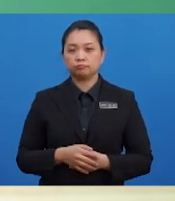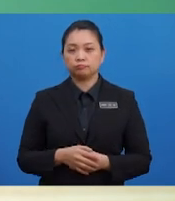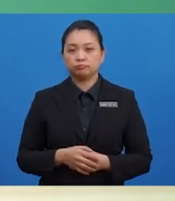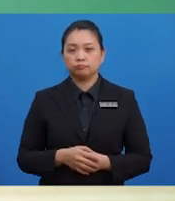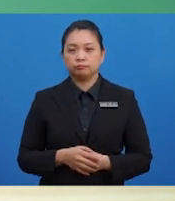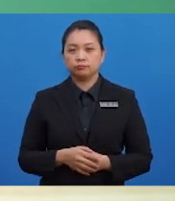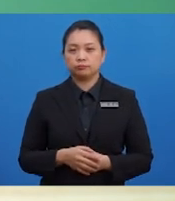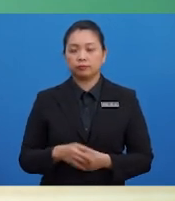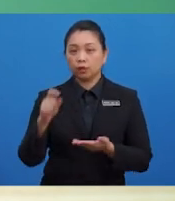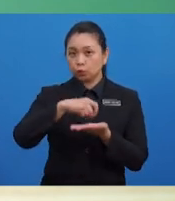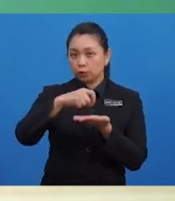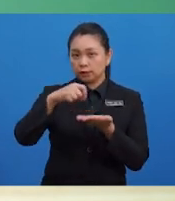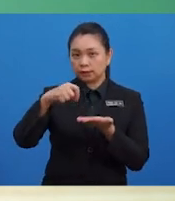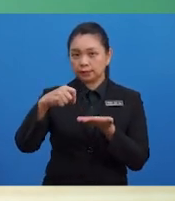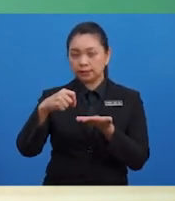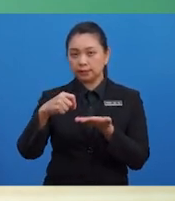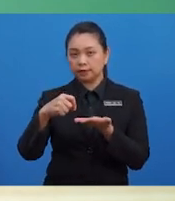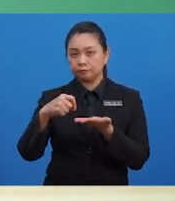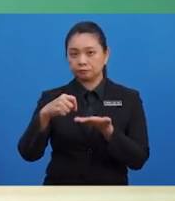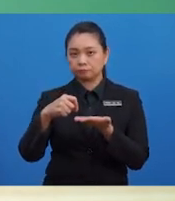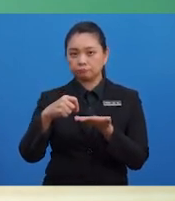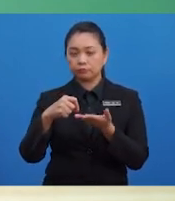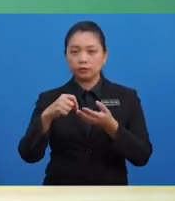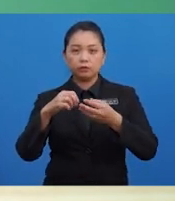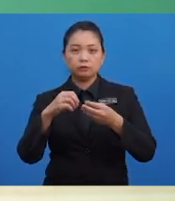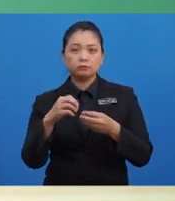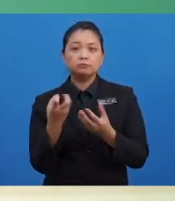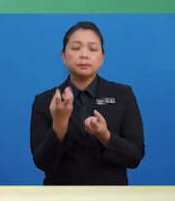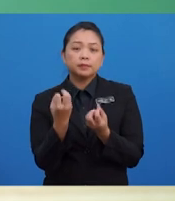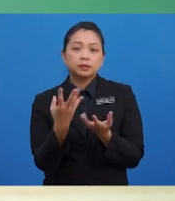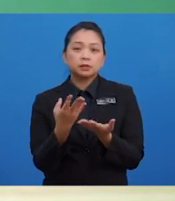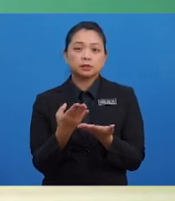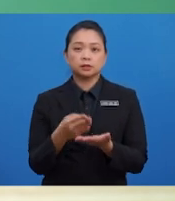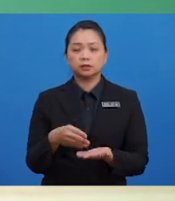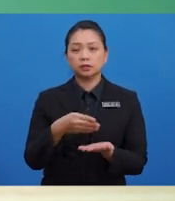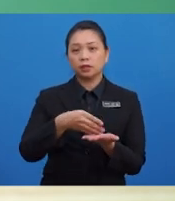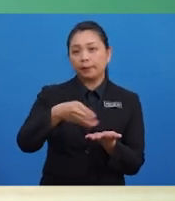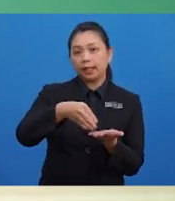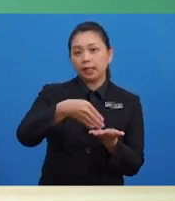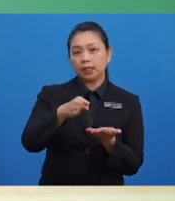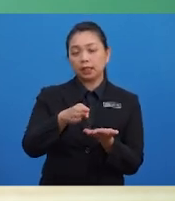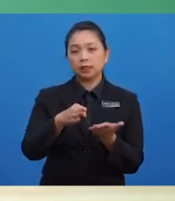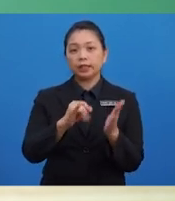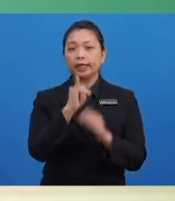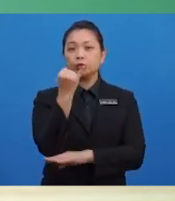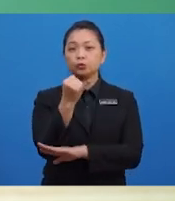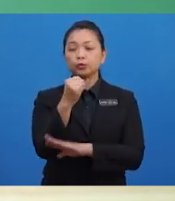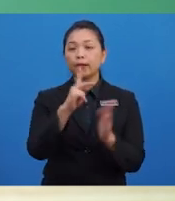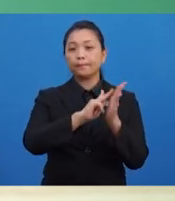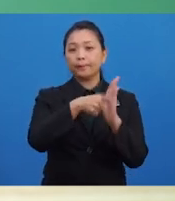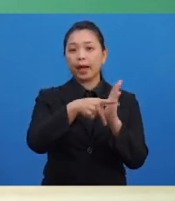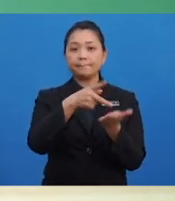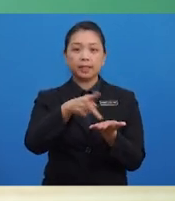Tuliskan pula angka insurans perabaya yang sepadan iaitu RM500